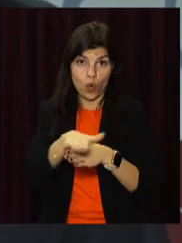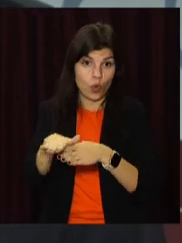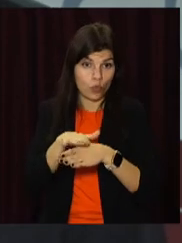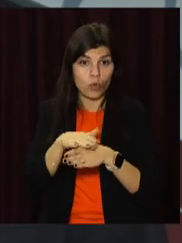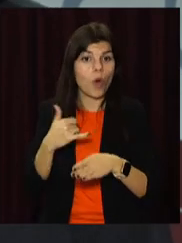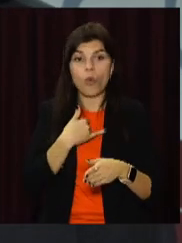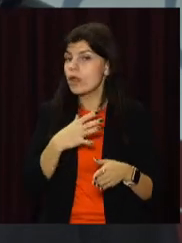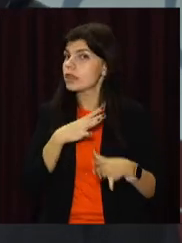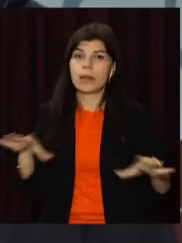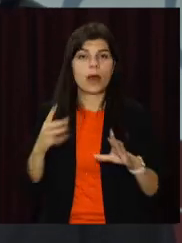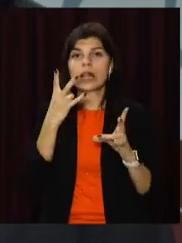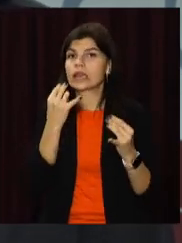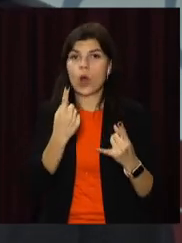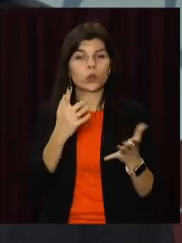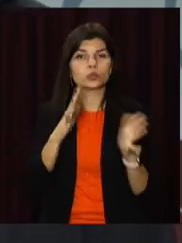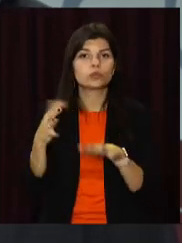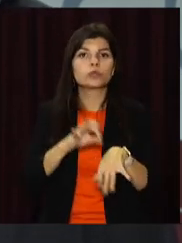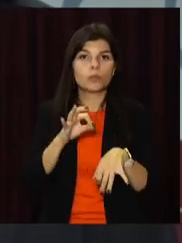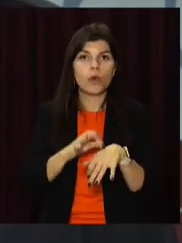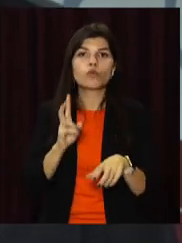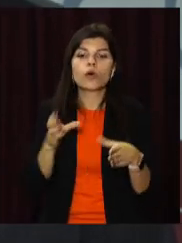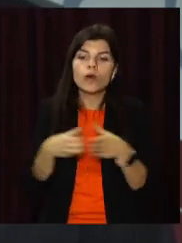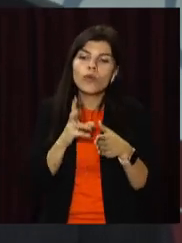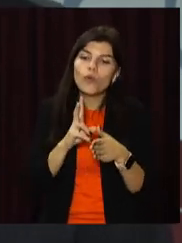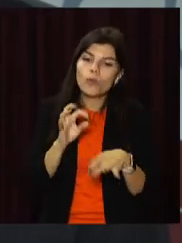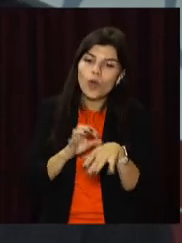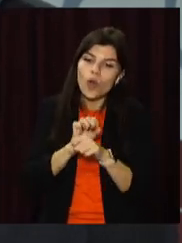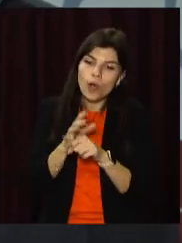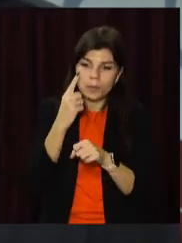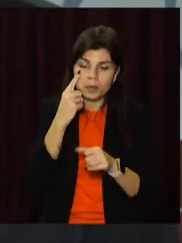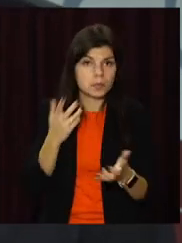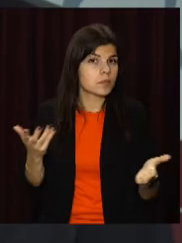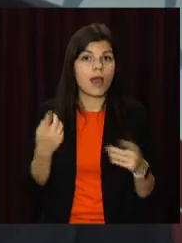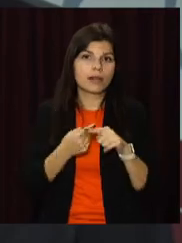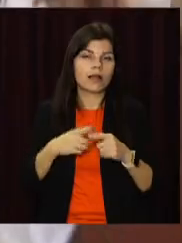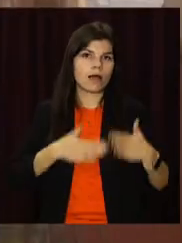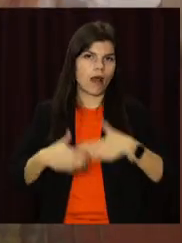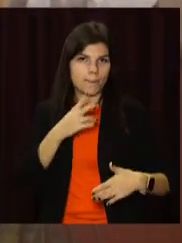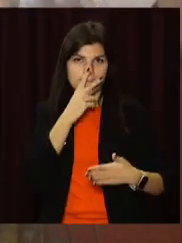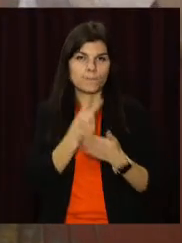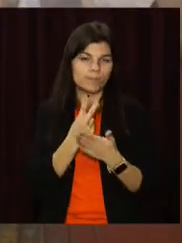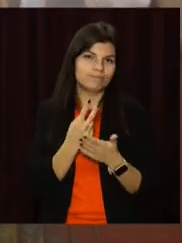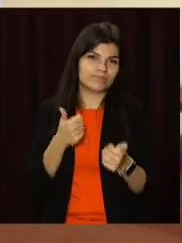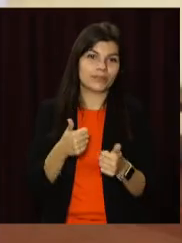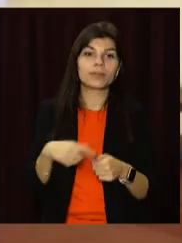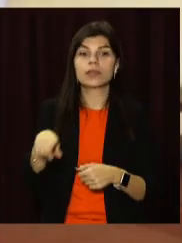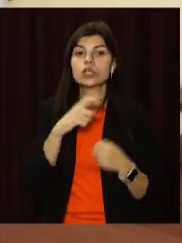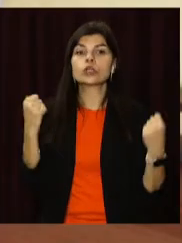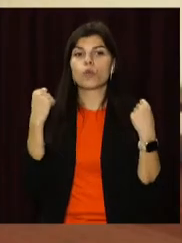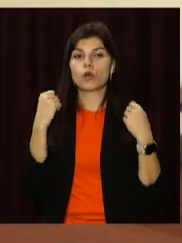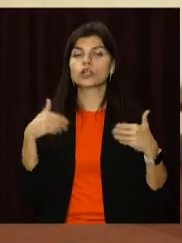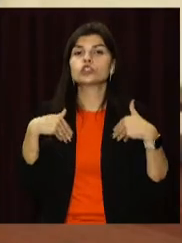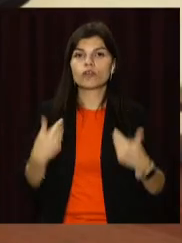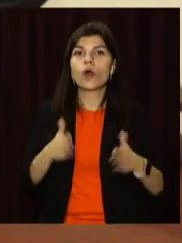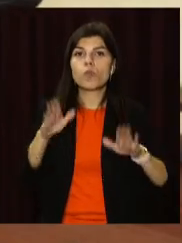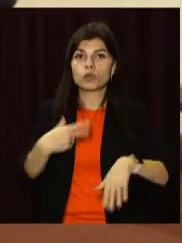у нас не було ні одного випадку заболівання колективу. Це теж такий радостний показатель. Фахівці спортмедицини радять спортсменам